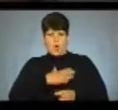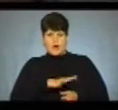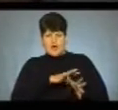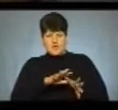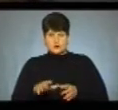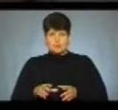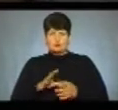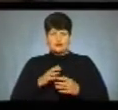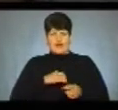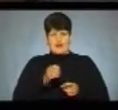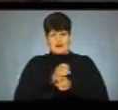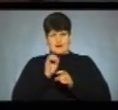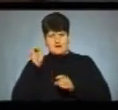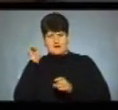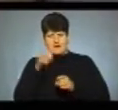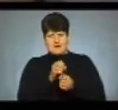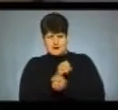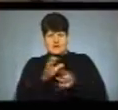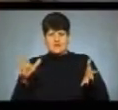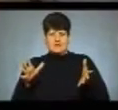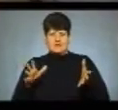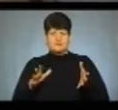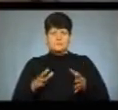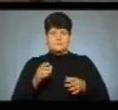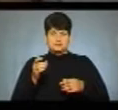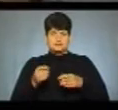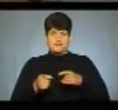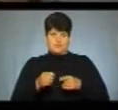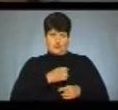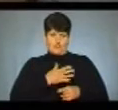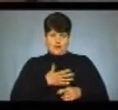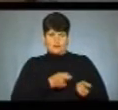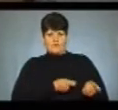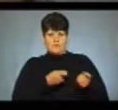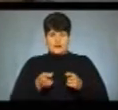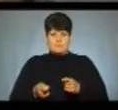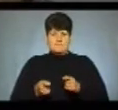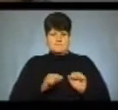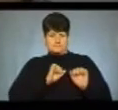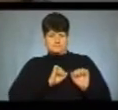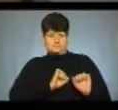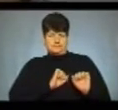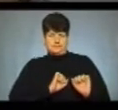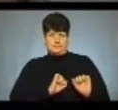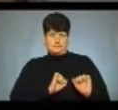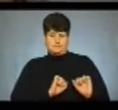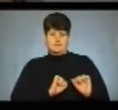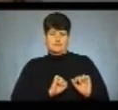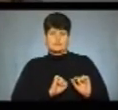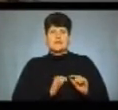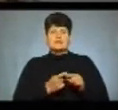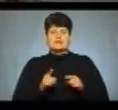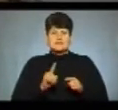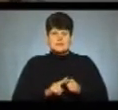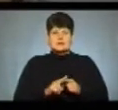була граната, він поранився осколками гранатами, і ми його виносили. Ми прикривали, так як в